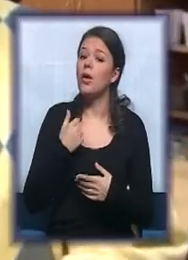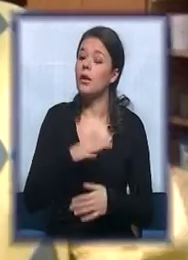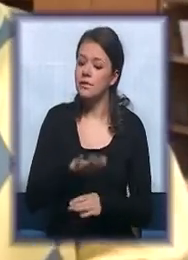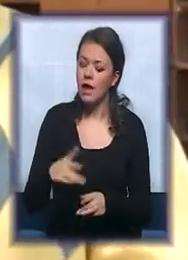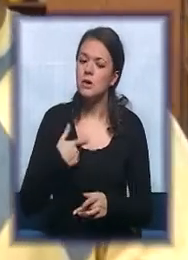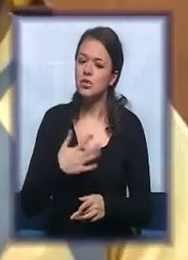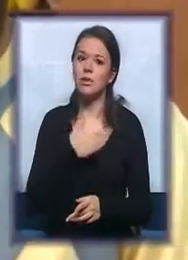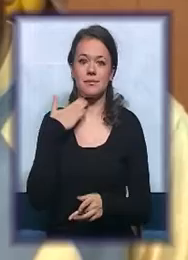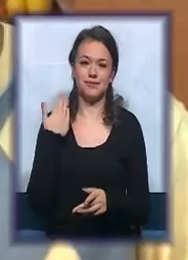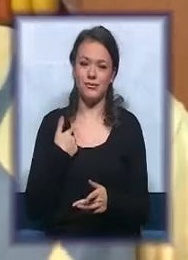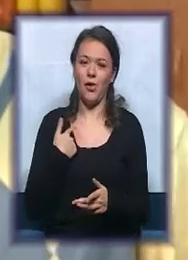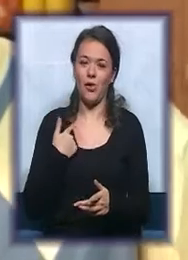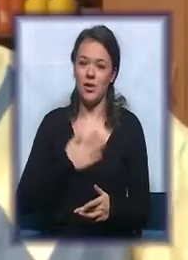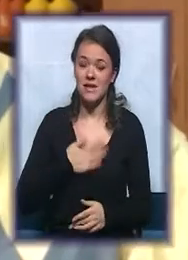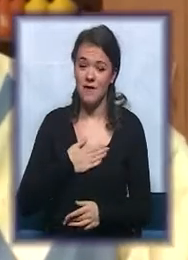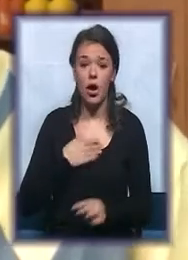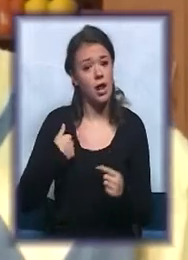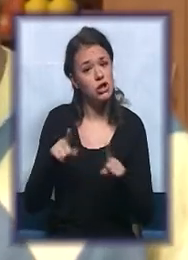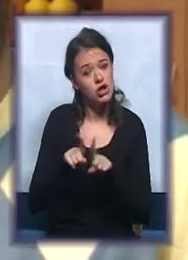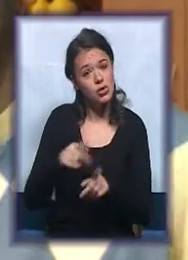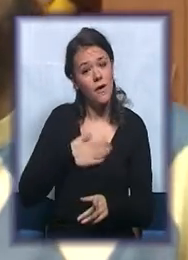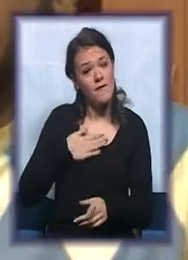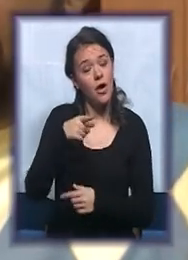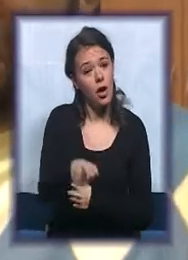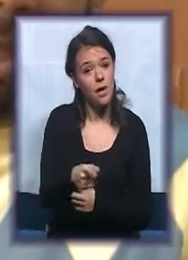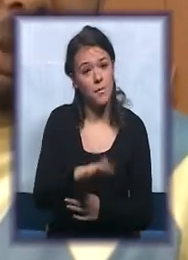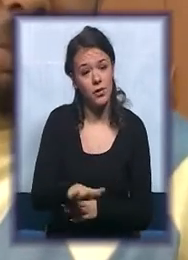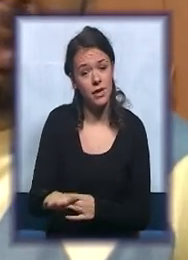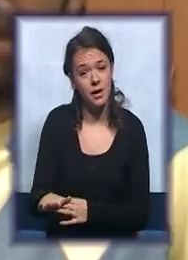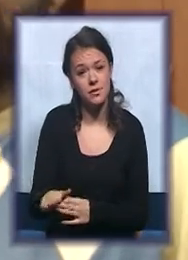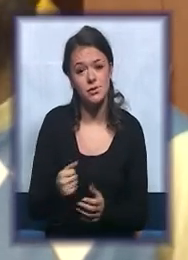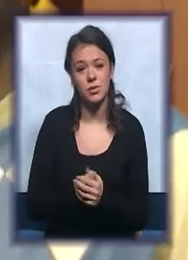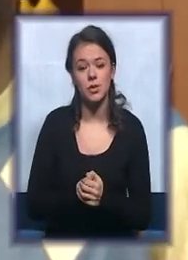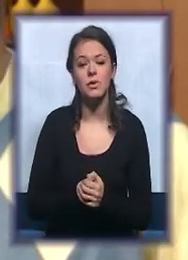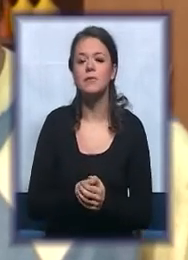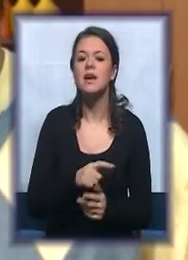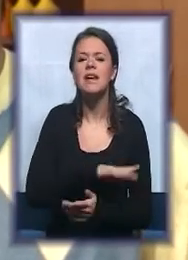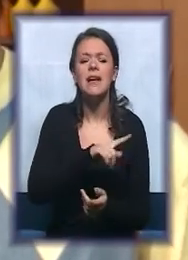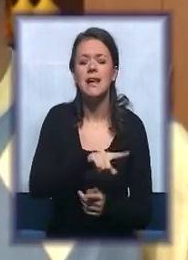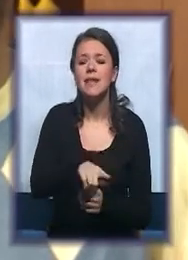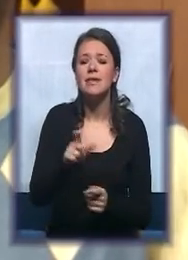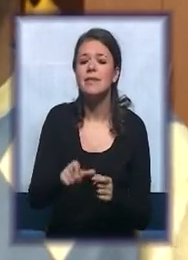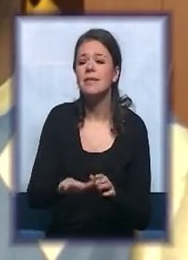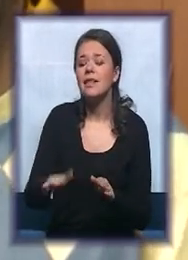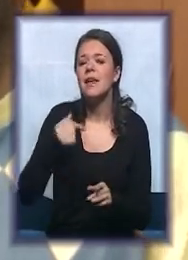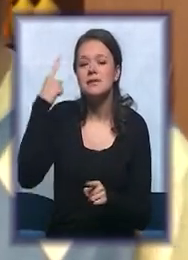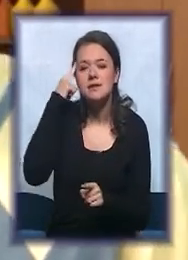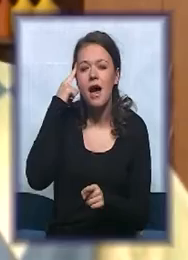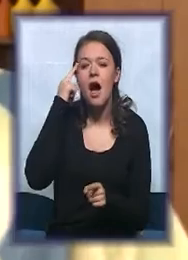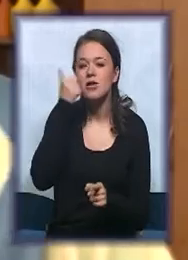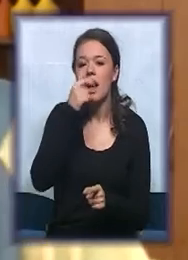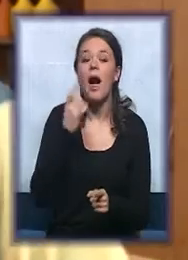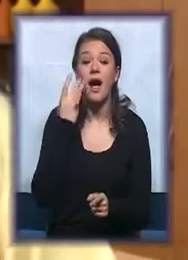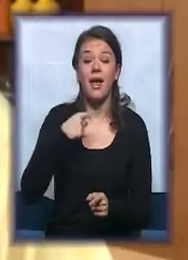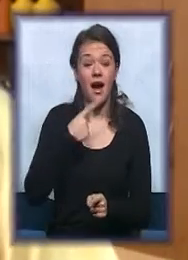zavodili i mi ih volimo i onda imamo saradnje. Imamo saradnje. Ja, recimo, znam svako dete kad nešto kaže šta traži